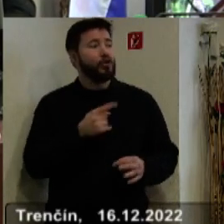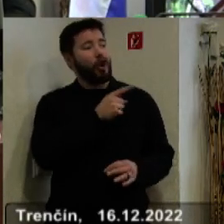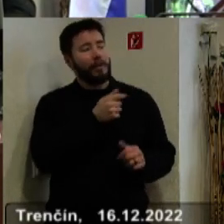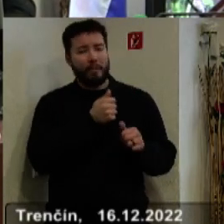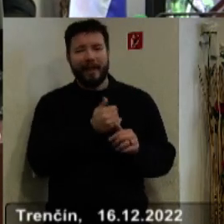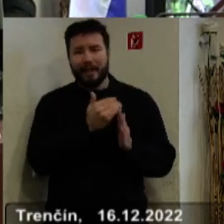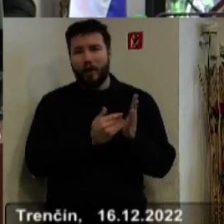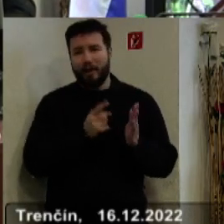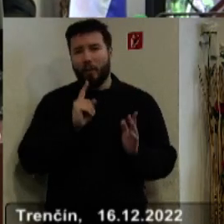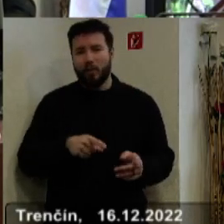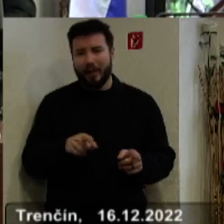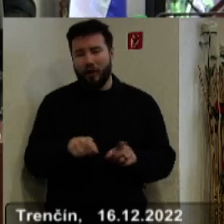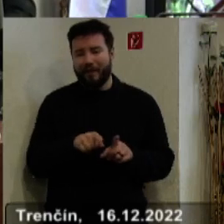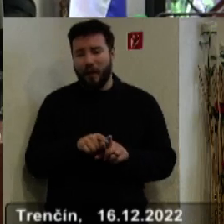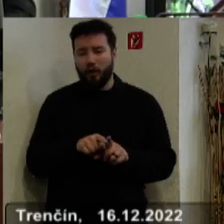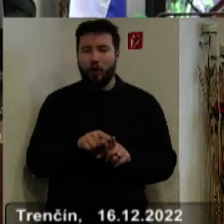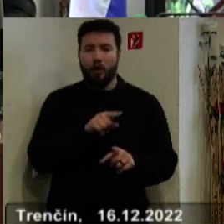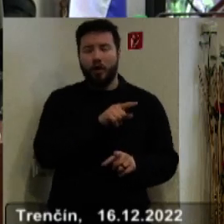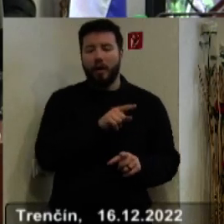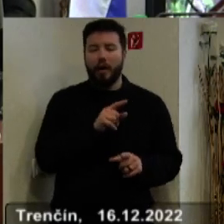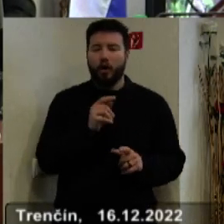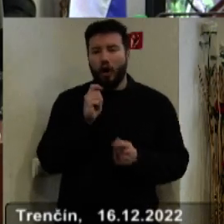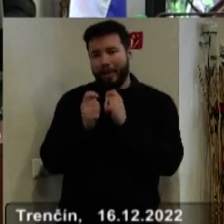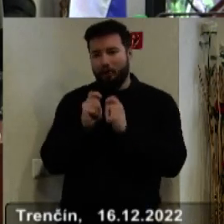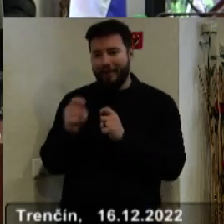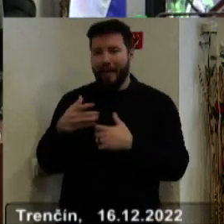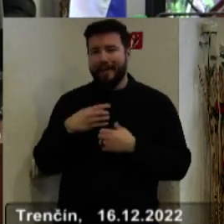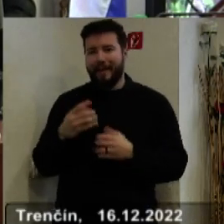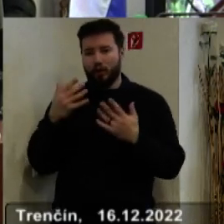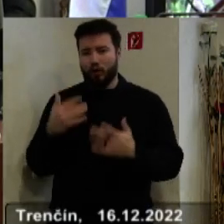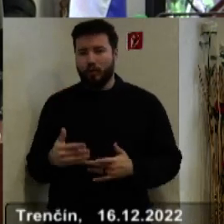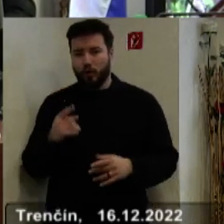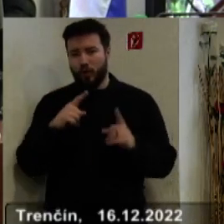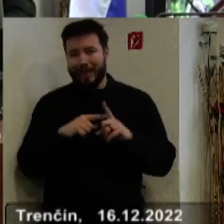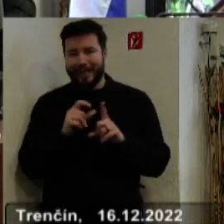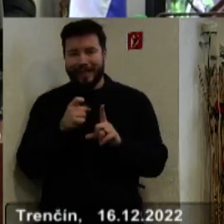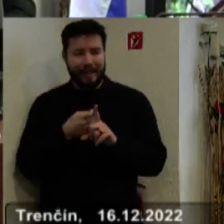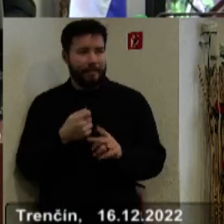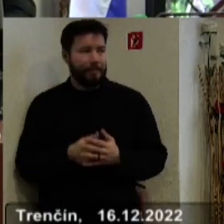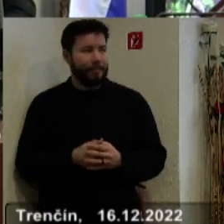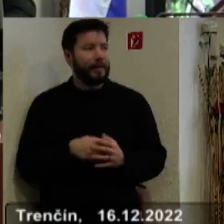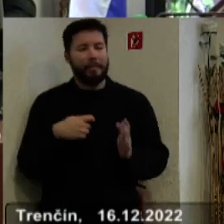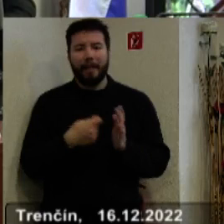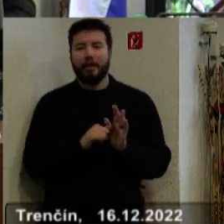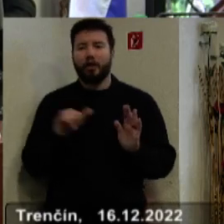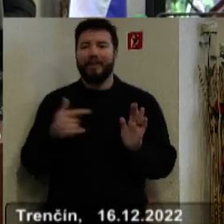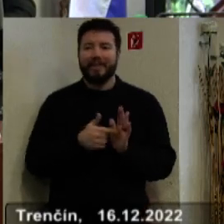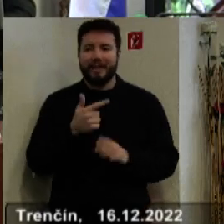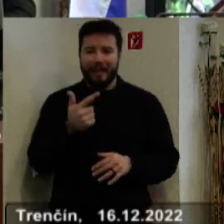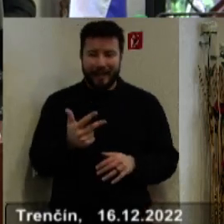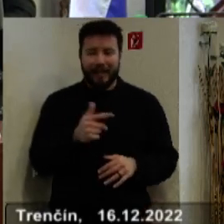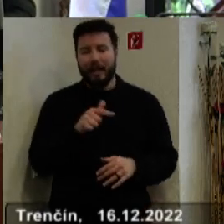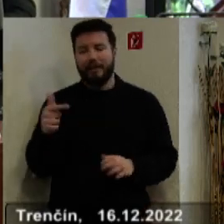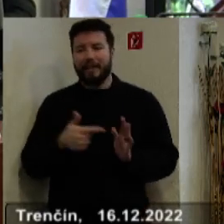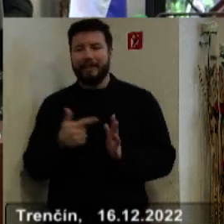zákona zaujať stanovisko, k návrhu rozpočtu Trenčianského samozprávneho kraja na rok 2023-2025, takže